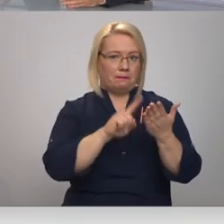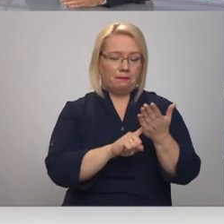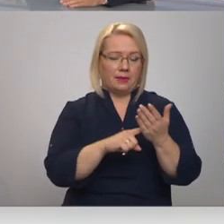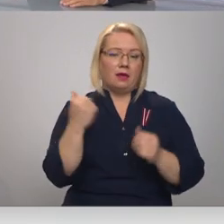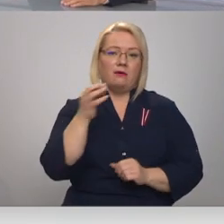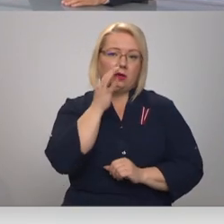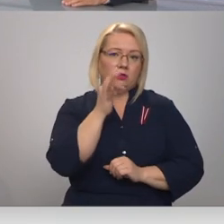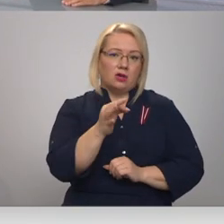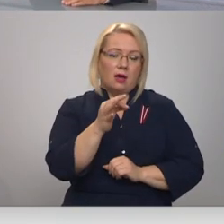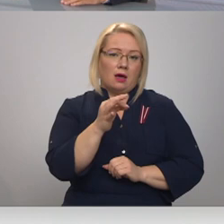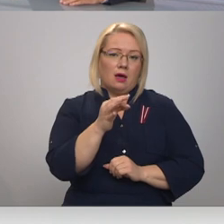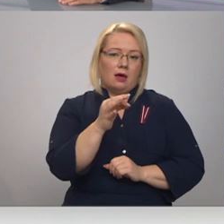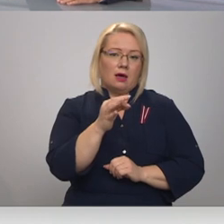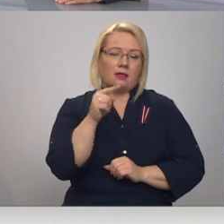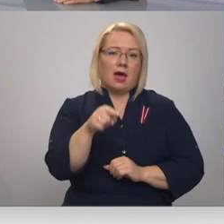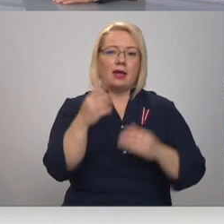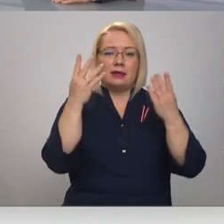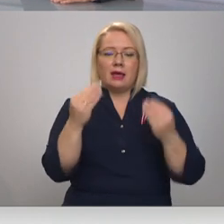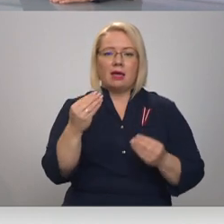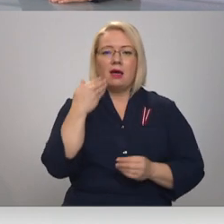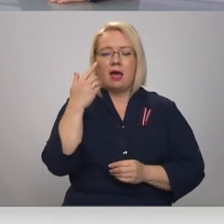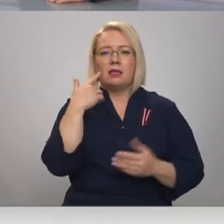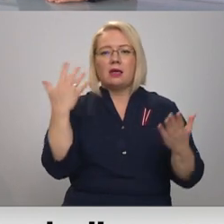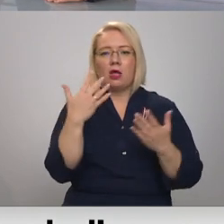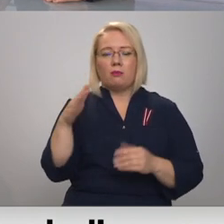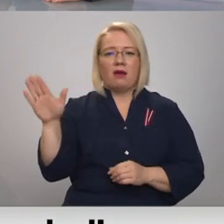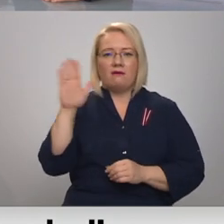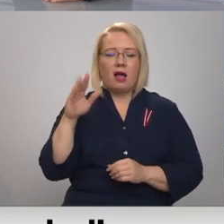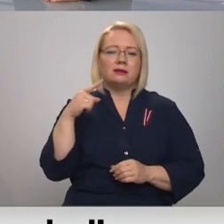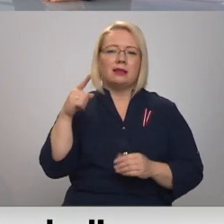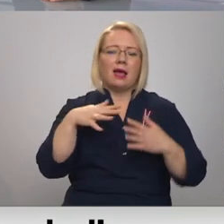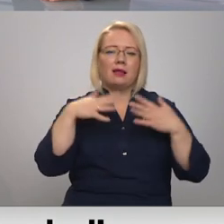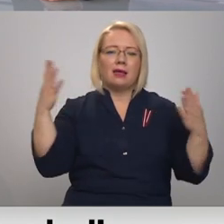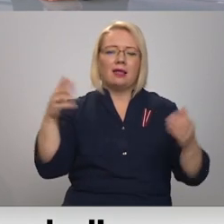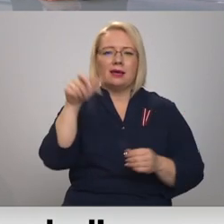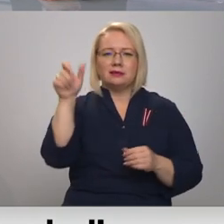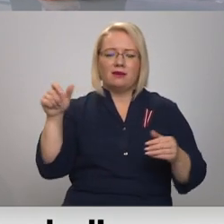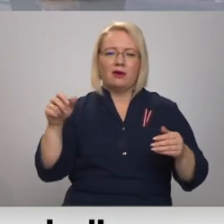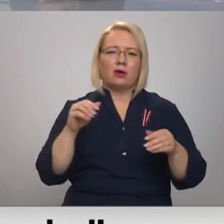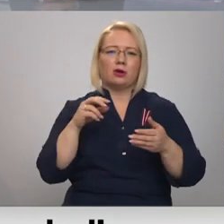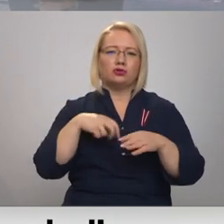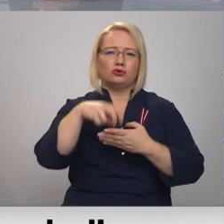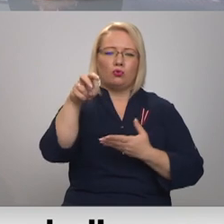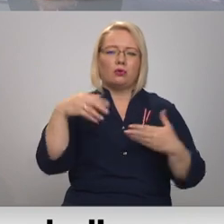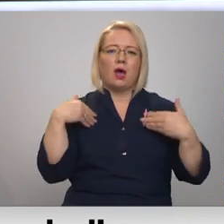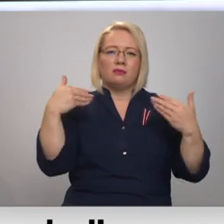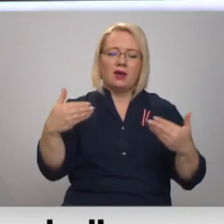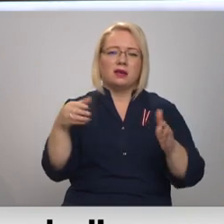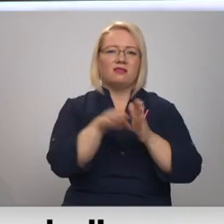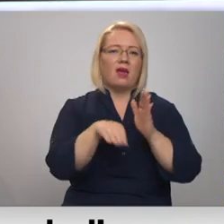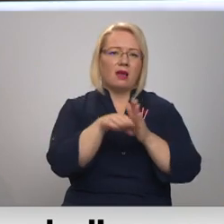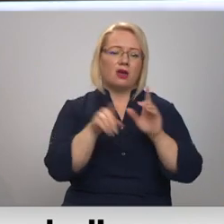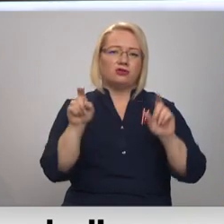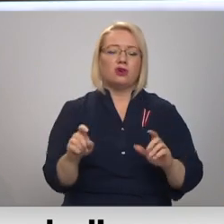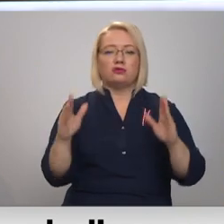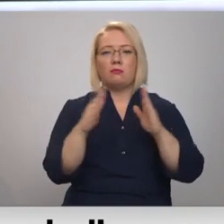Nu, tā ir tā diena, kad ir jādomā par valstī, un es domāju, lielākie cilvēki, gan tie, kas jums sūt šeit apsveikums, gan es vienkārši mājās sēžu un skatās